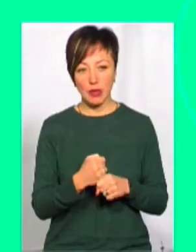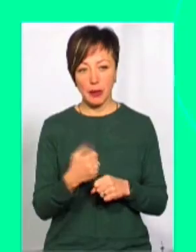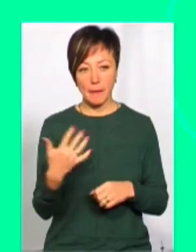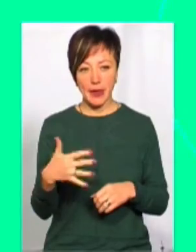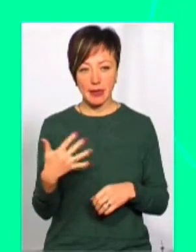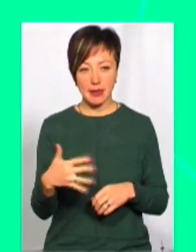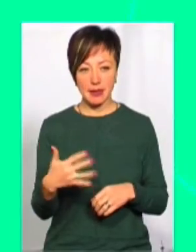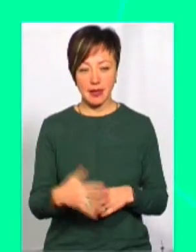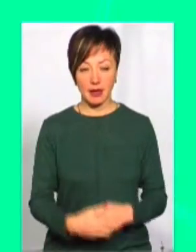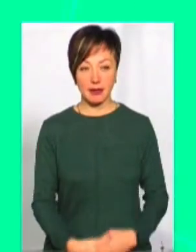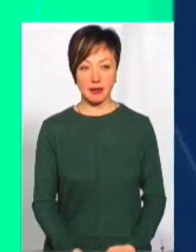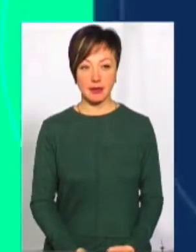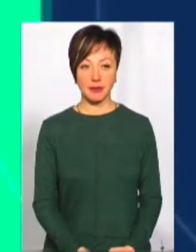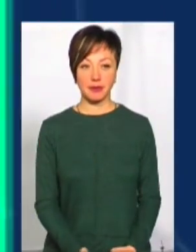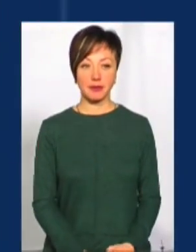50.